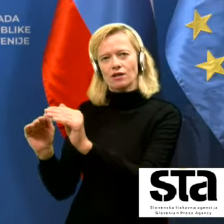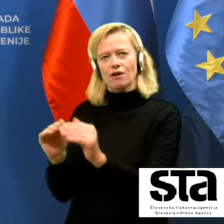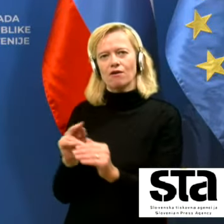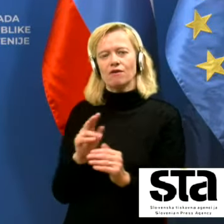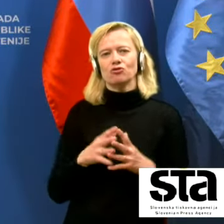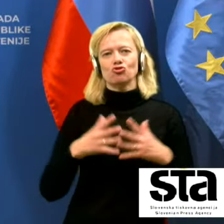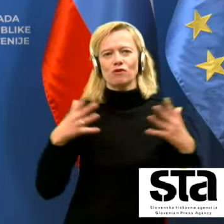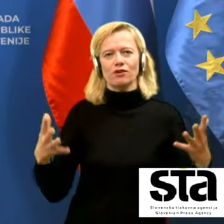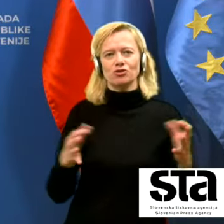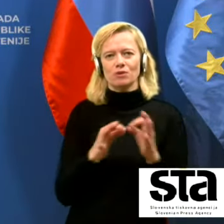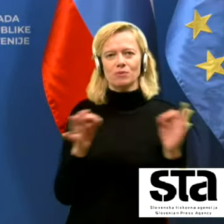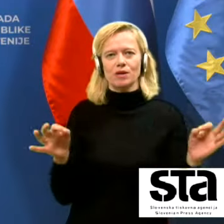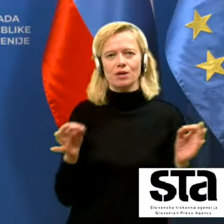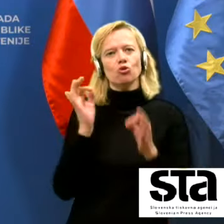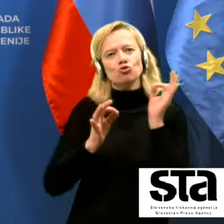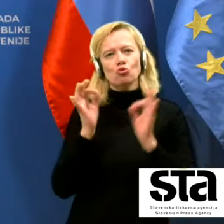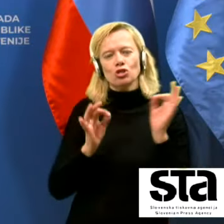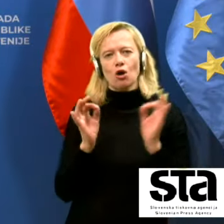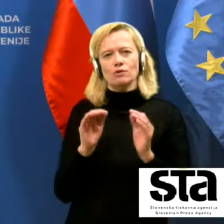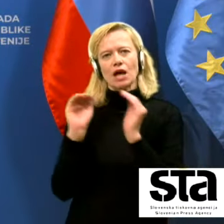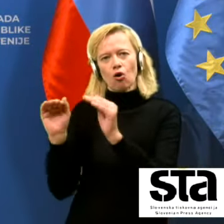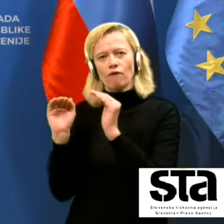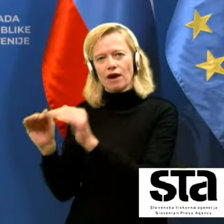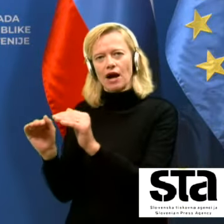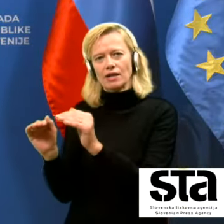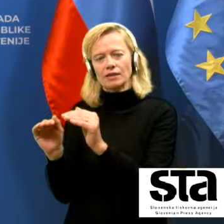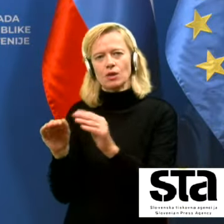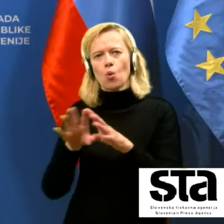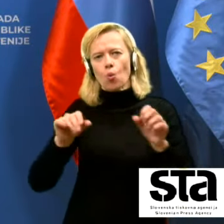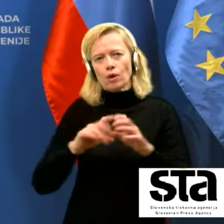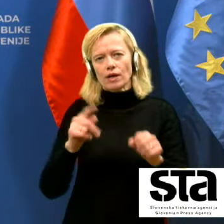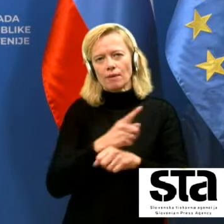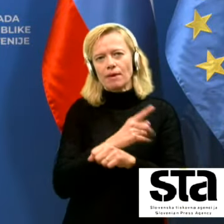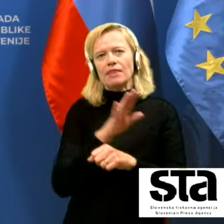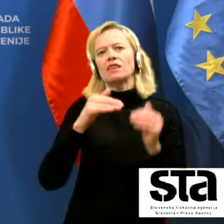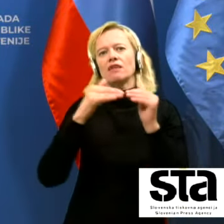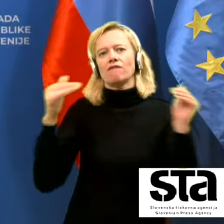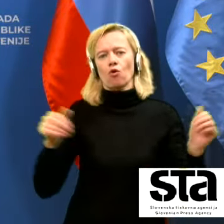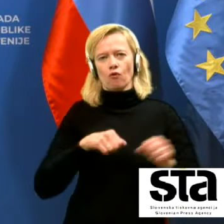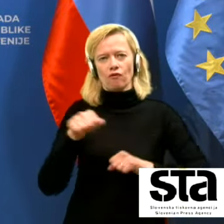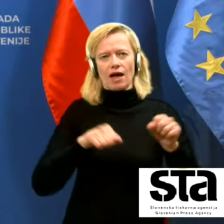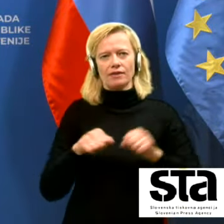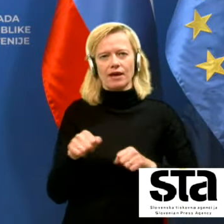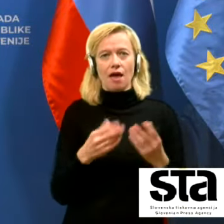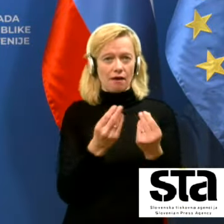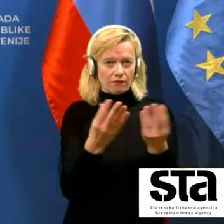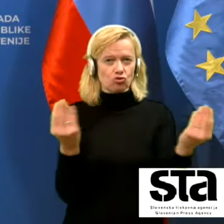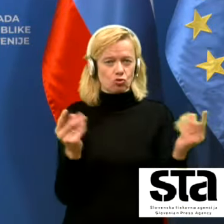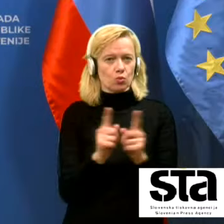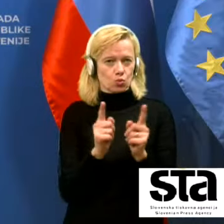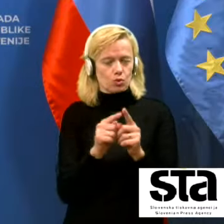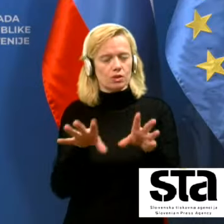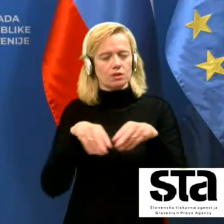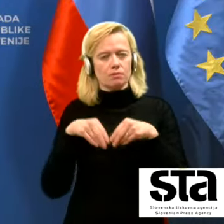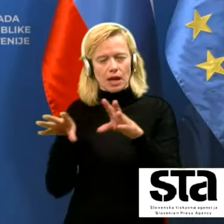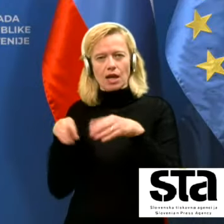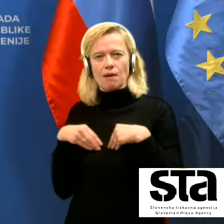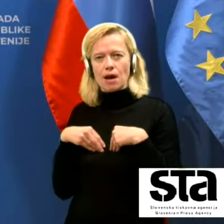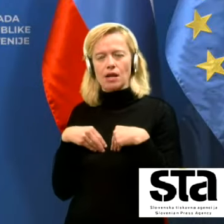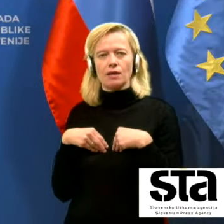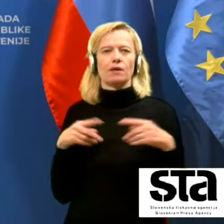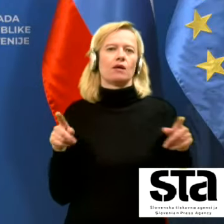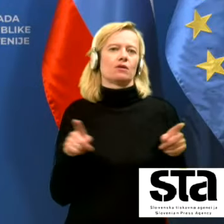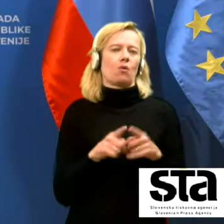poskušal zagovarjati te ukrepe tudi na na nivoju vlade. In večinoma smo jih tudi sprejemali. Tako da